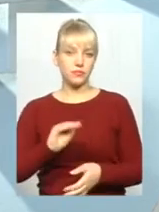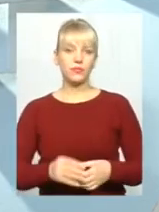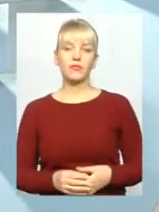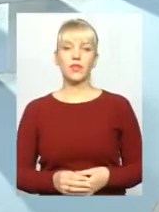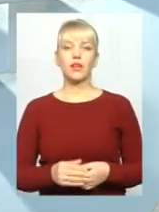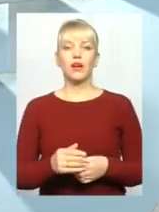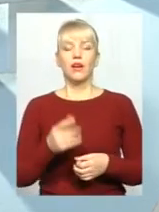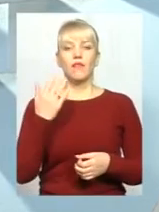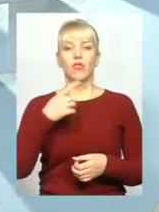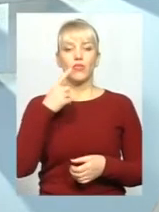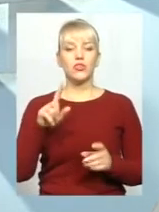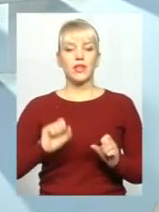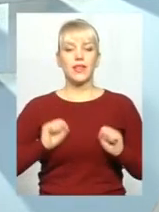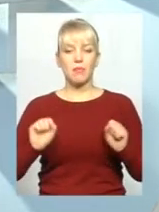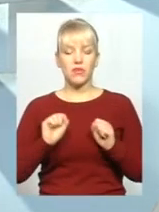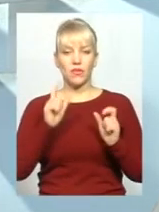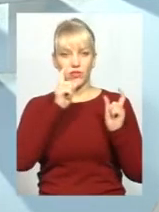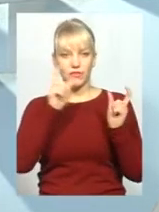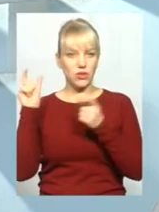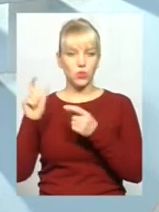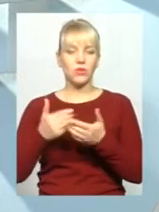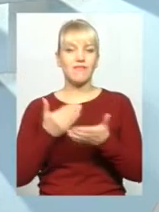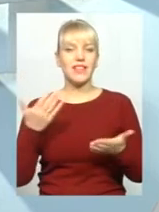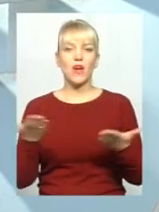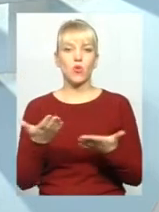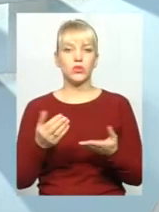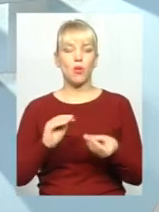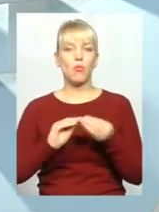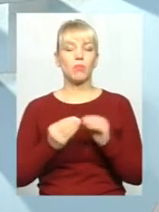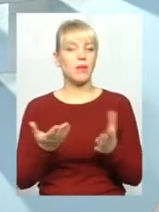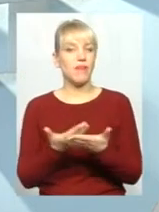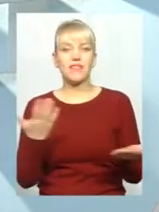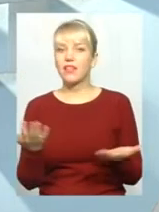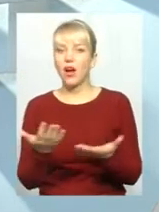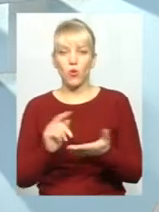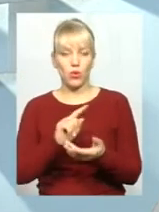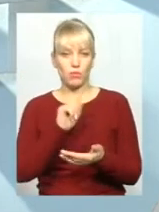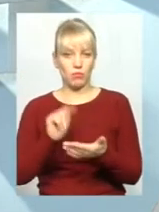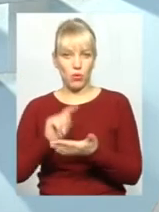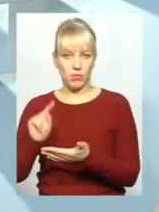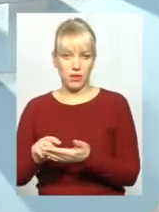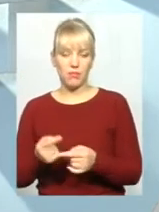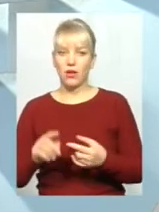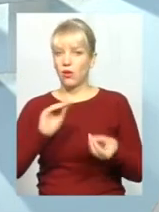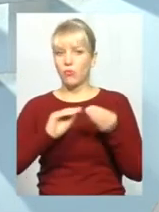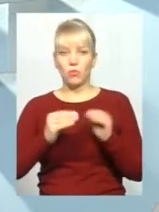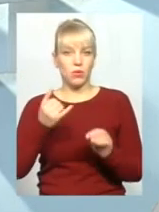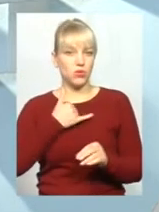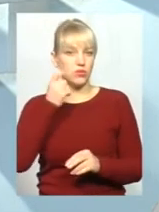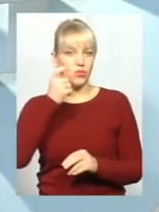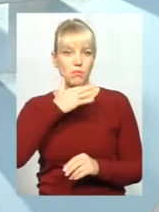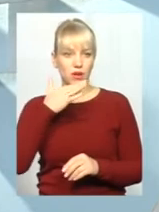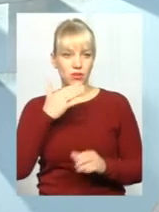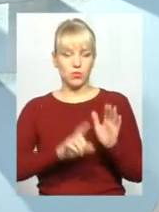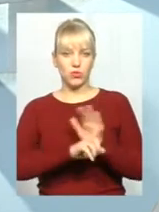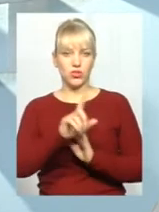що намагаються відвернути від якоїсь проблеми. А від якої? Да, проблем досить багато в Україні. Починаючи від тої